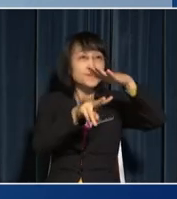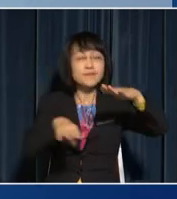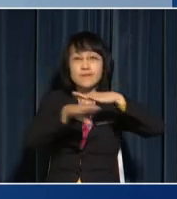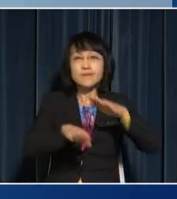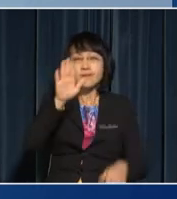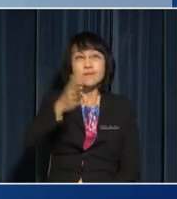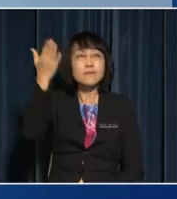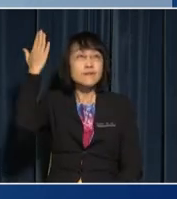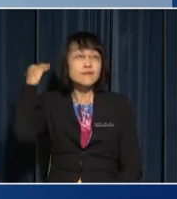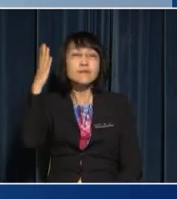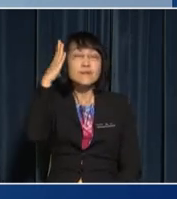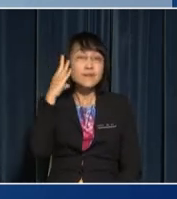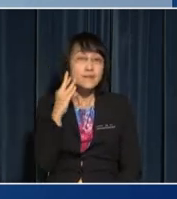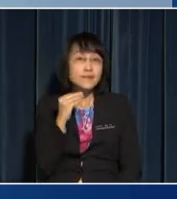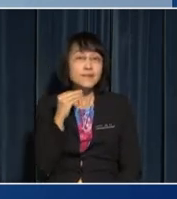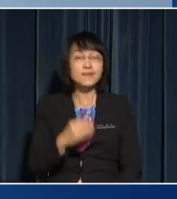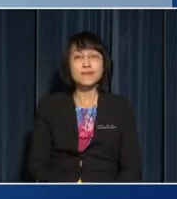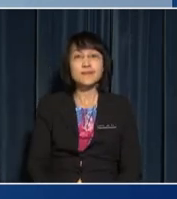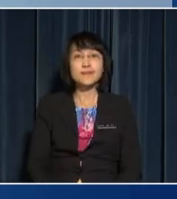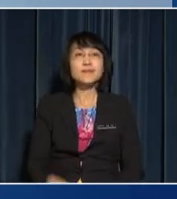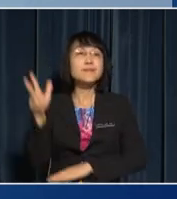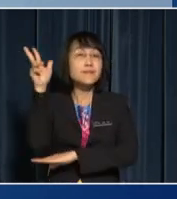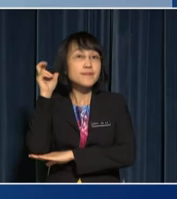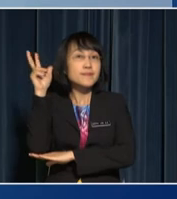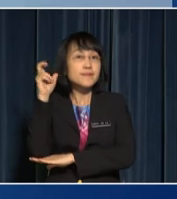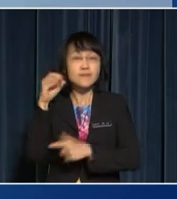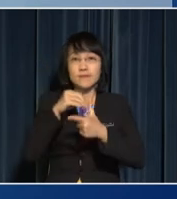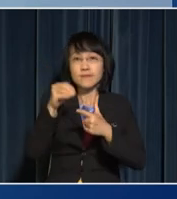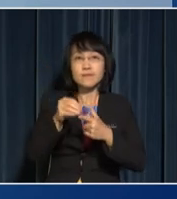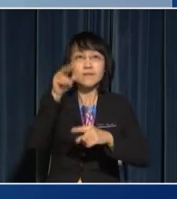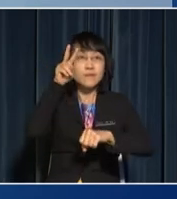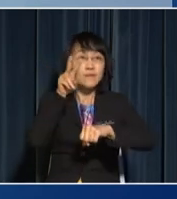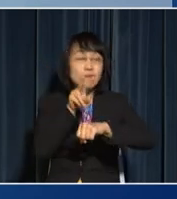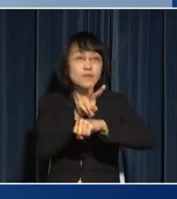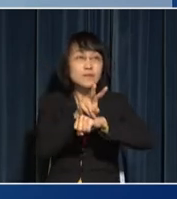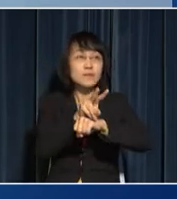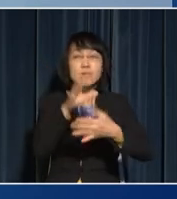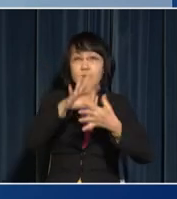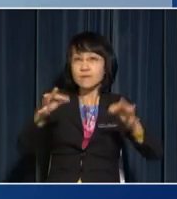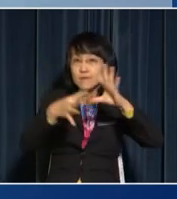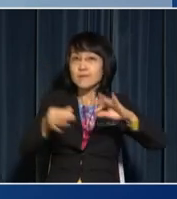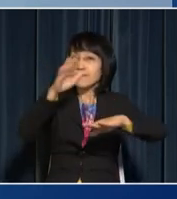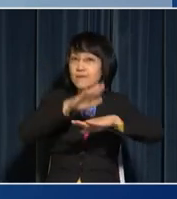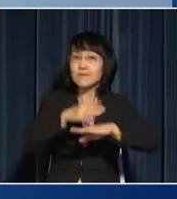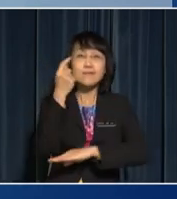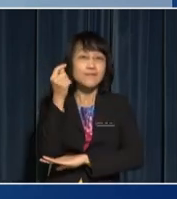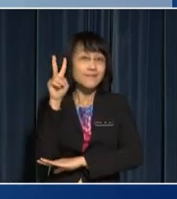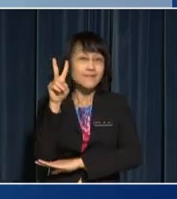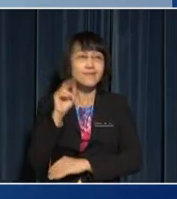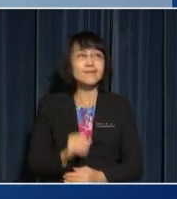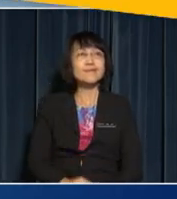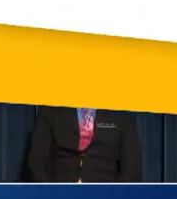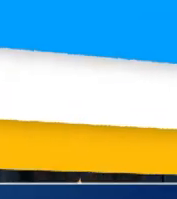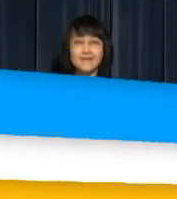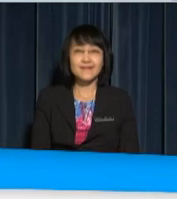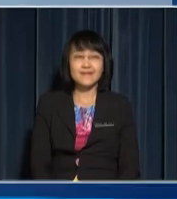based on your previous experience by listening to or watching the story on television